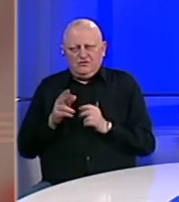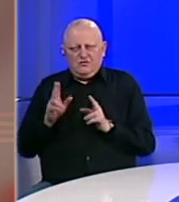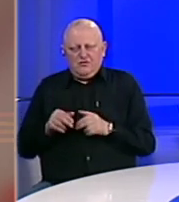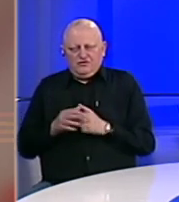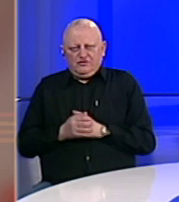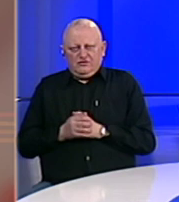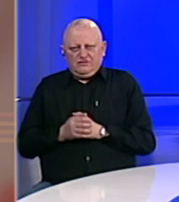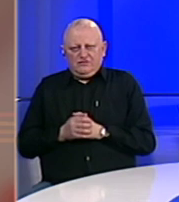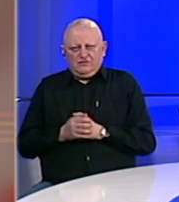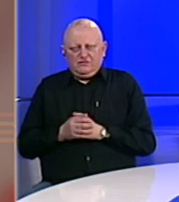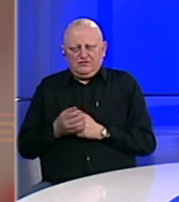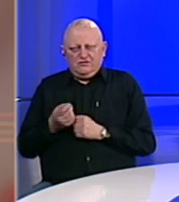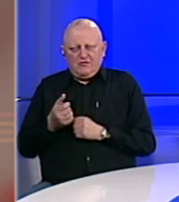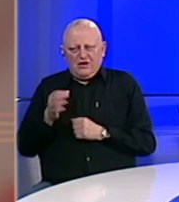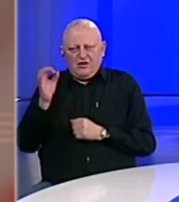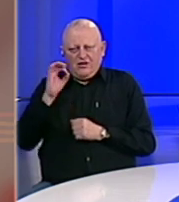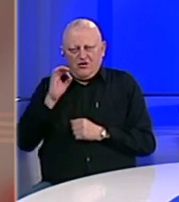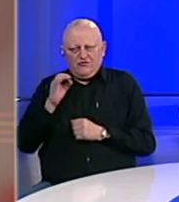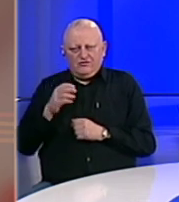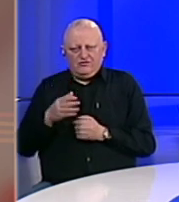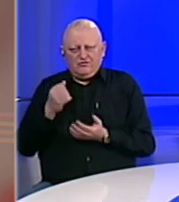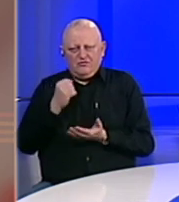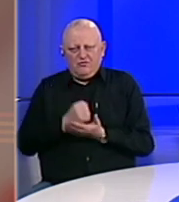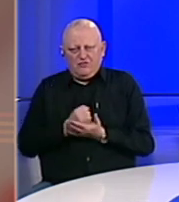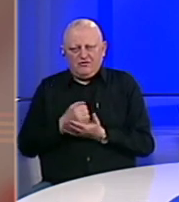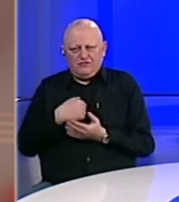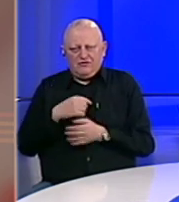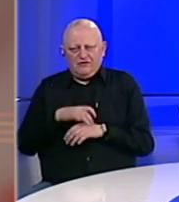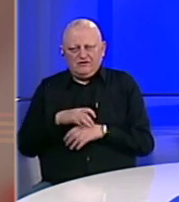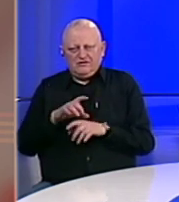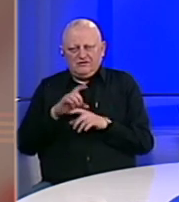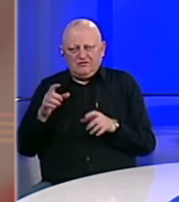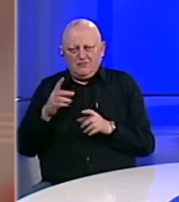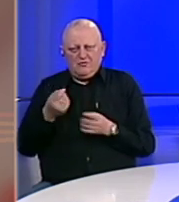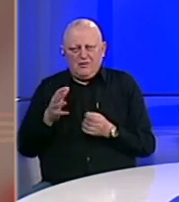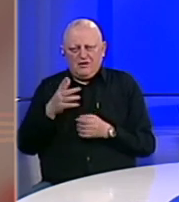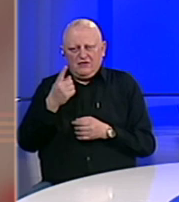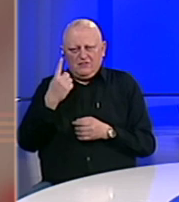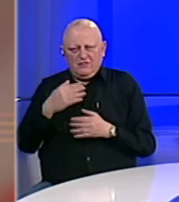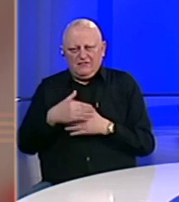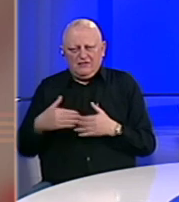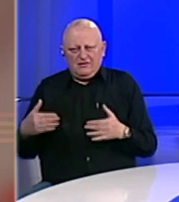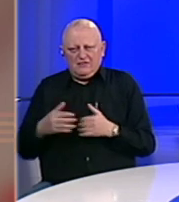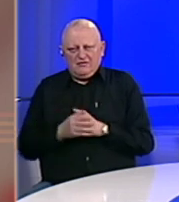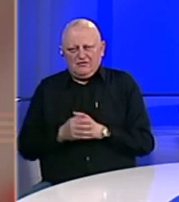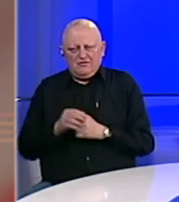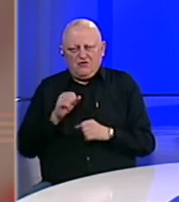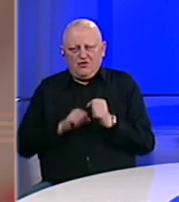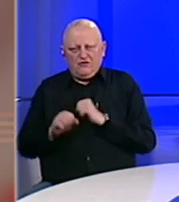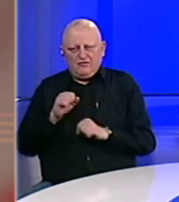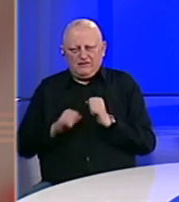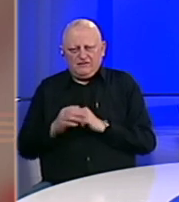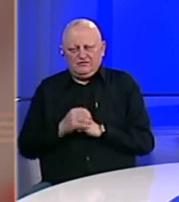moći podjeti makar osnovne potrebe naših zrastavnih ustanova, makar one koji su na prvim linijama oddane,